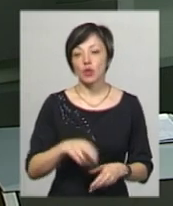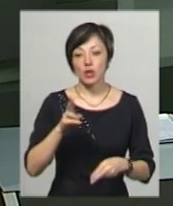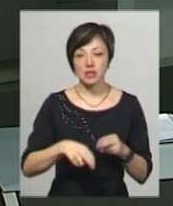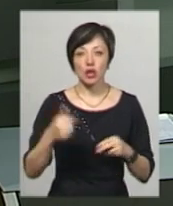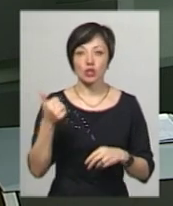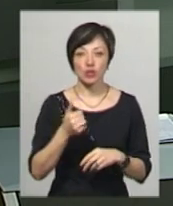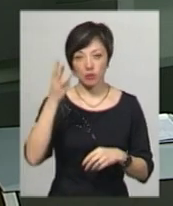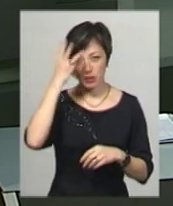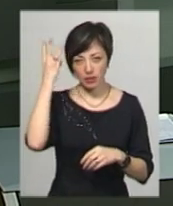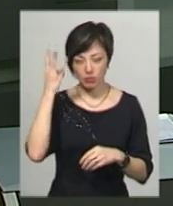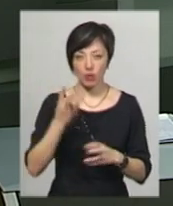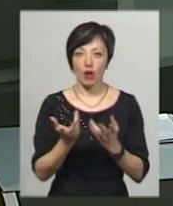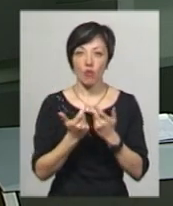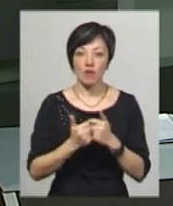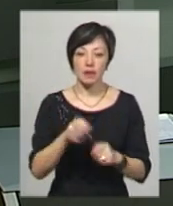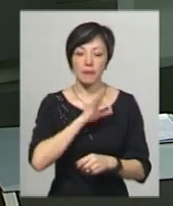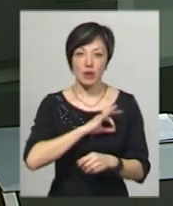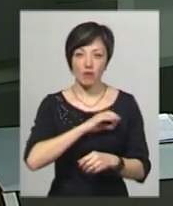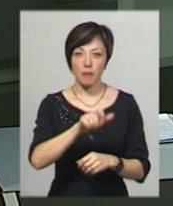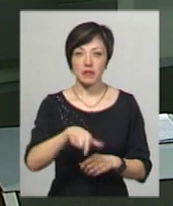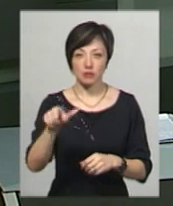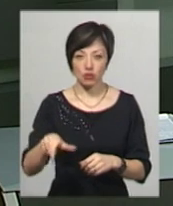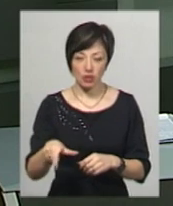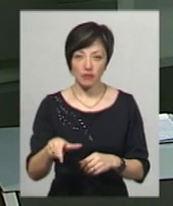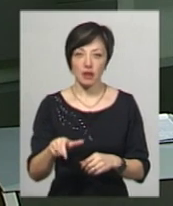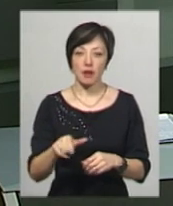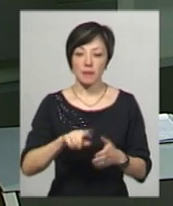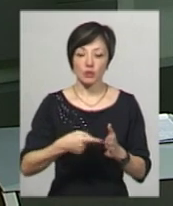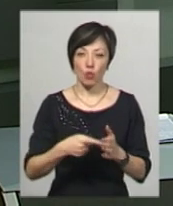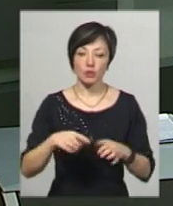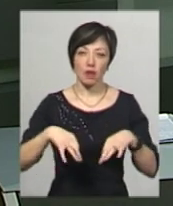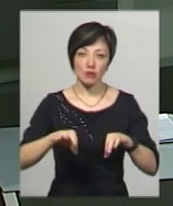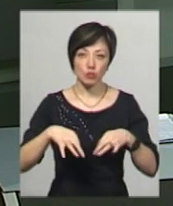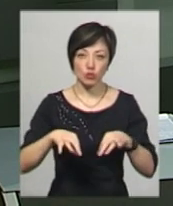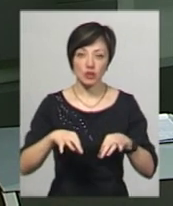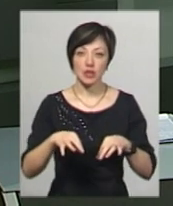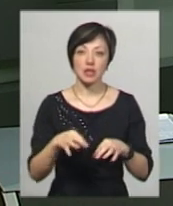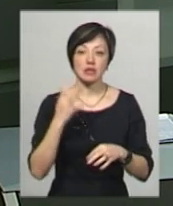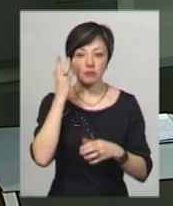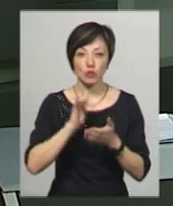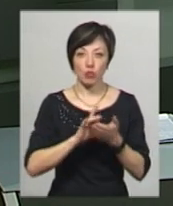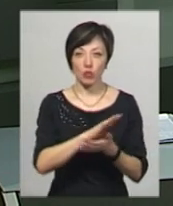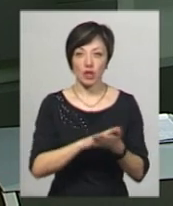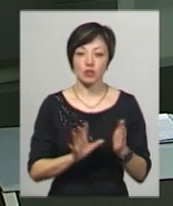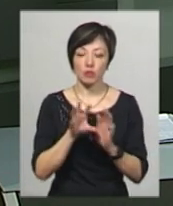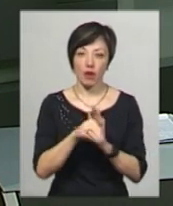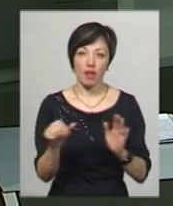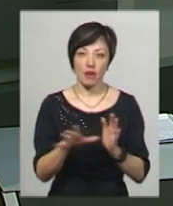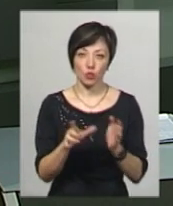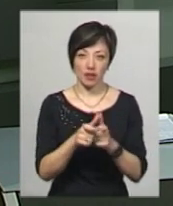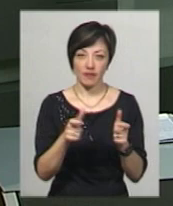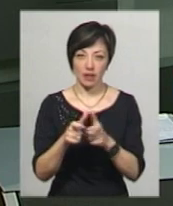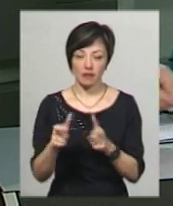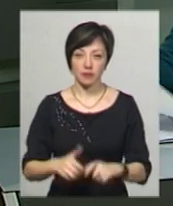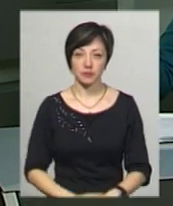до кінця тижня у Хмельницькому рахуватимуть пільгових пасажирів, користувачів міського комунального транспорту з метою подальшого запровадження електронних